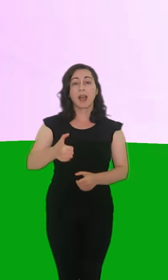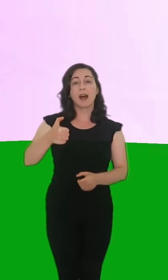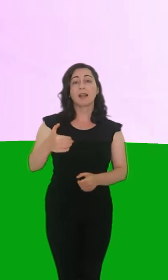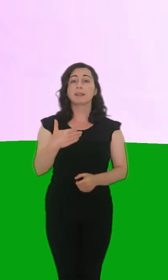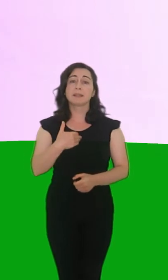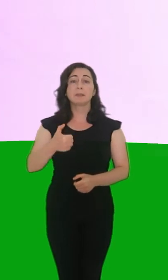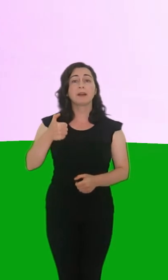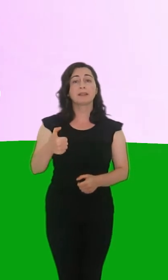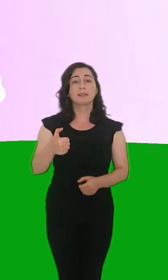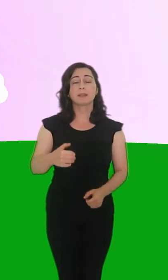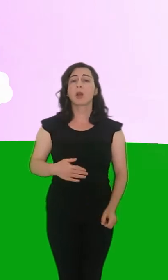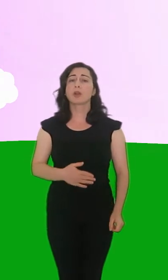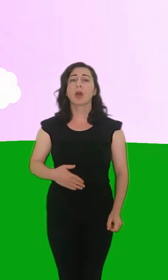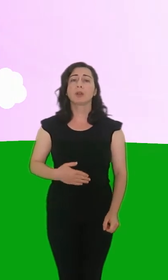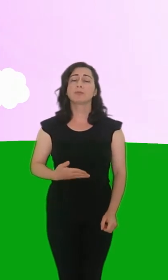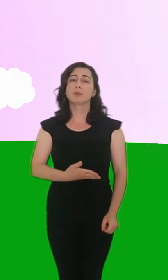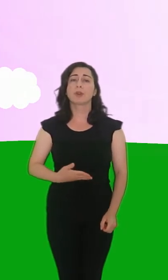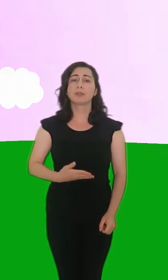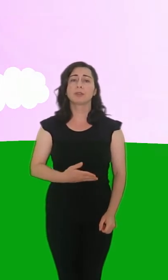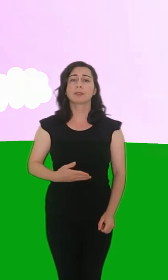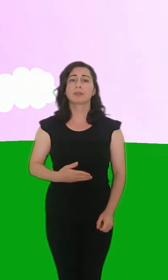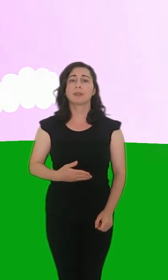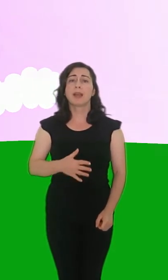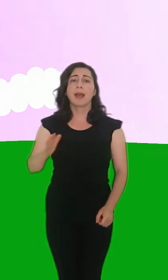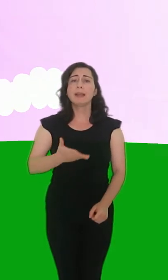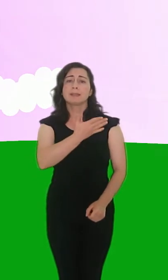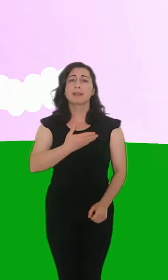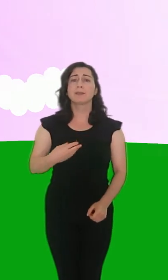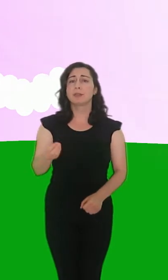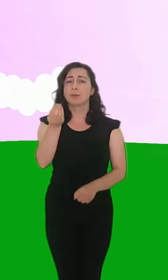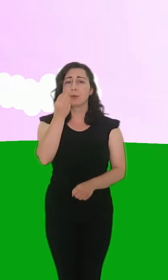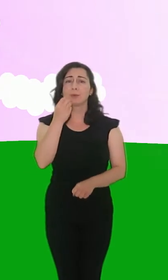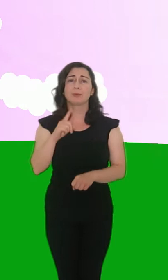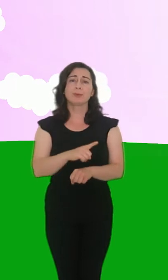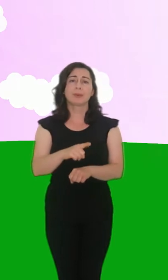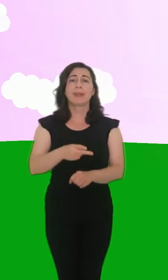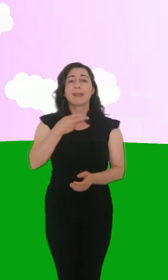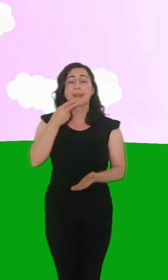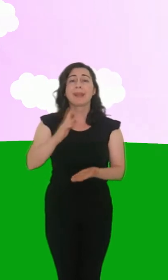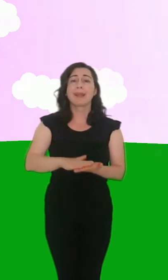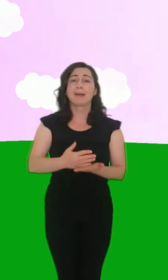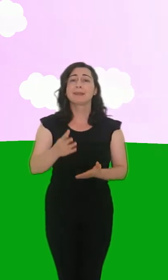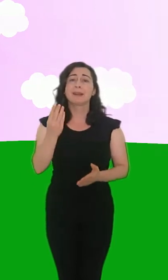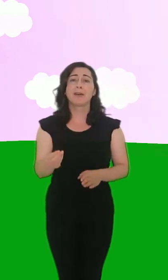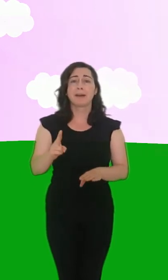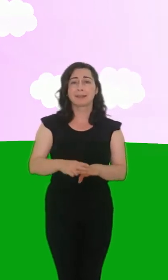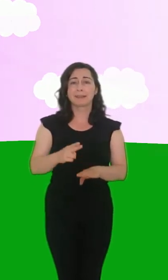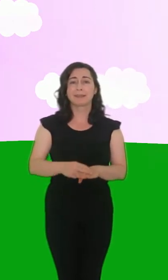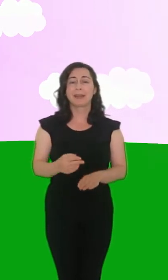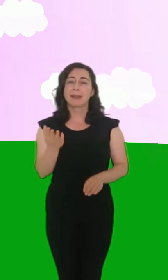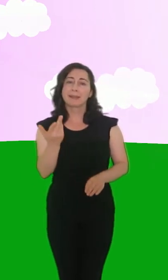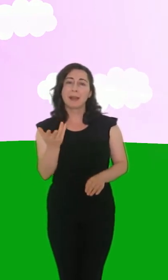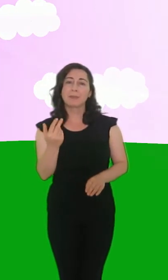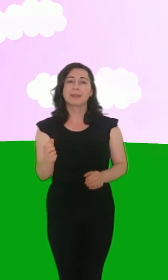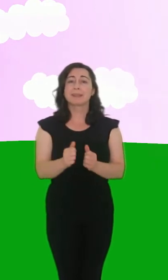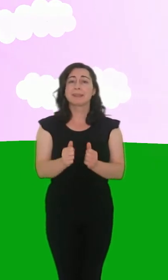6'yım 6, karnım çok acıktı. En sevdiğim öğündür tereyağlı kahvaltı. Gel